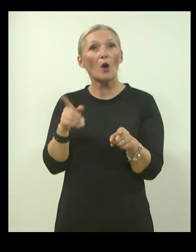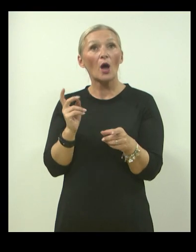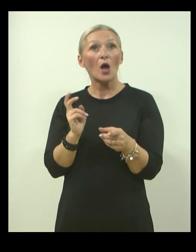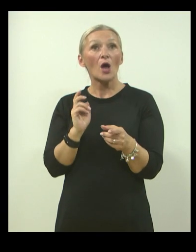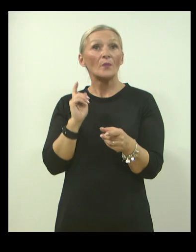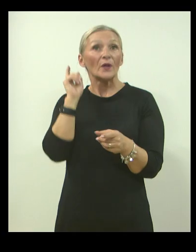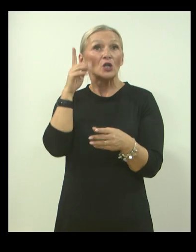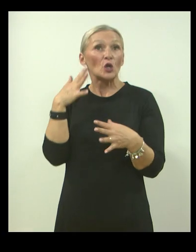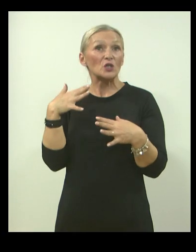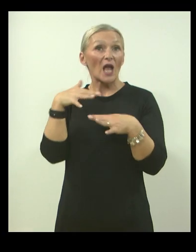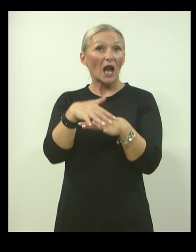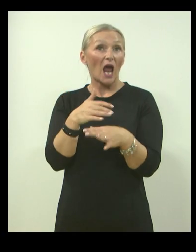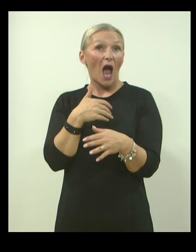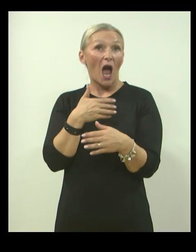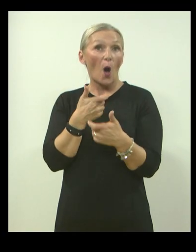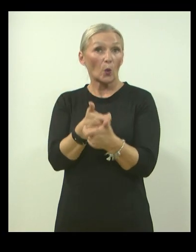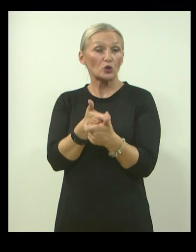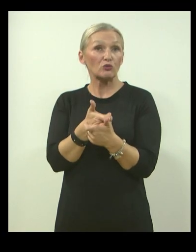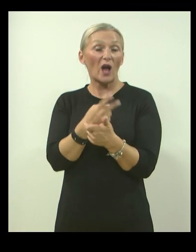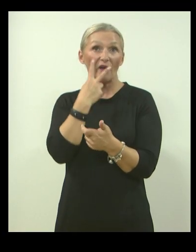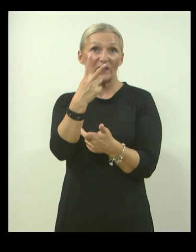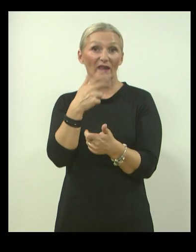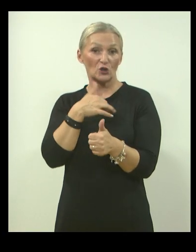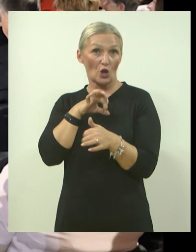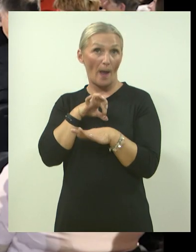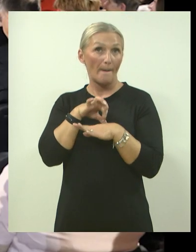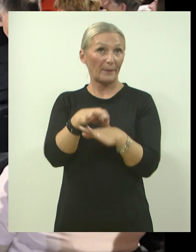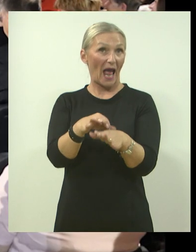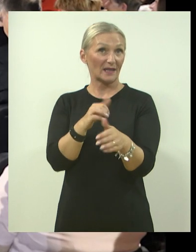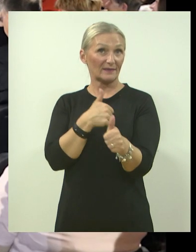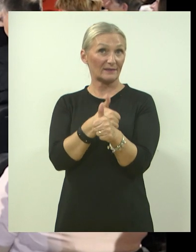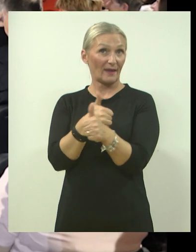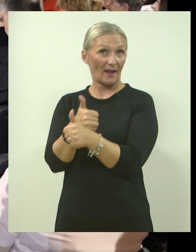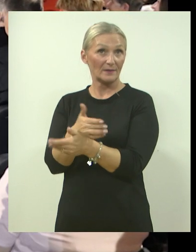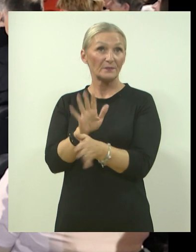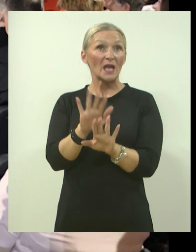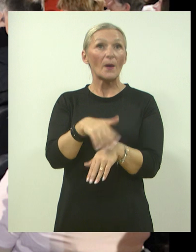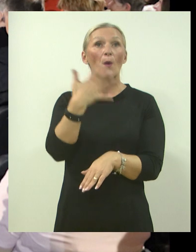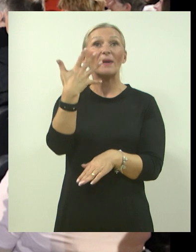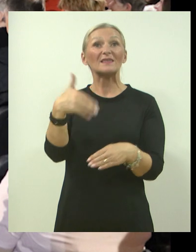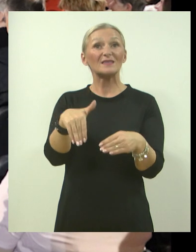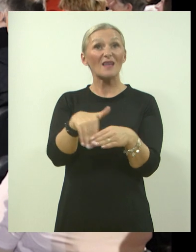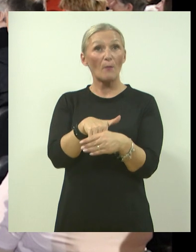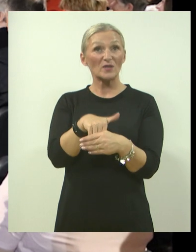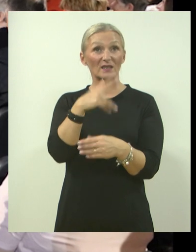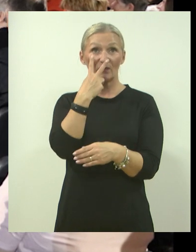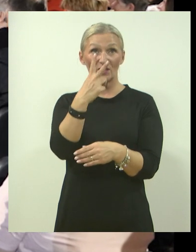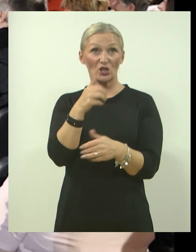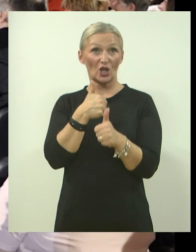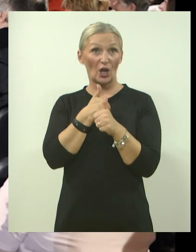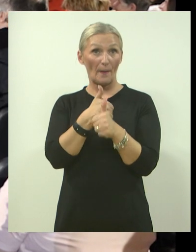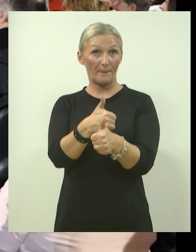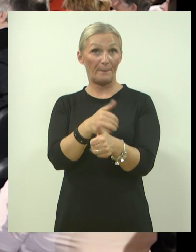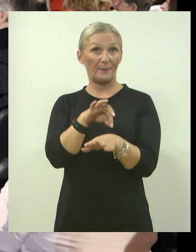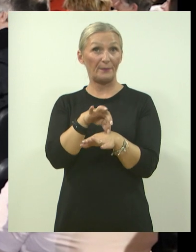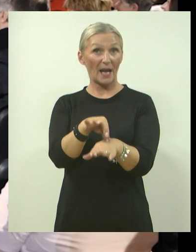usluge osobnog asistenta vidjećeg pratitelja. I mi sad imamo pet zaposlenih vidjećih pratnji i preko 50